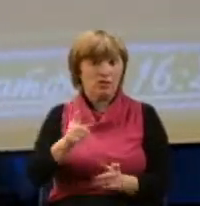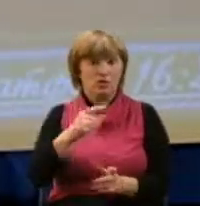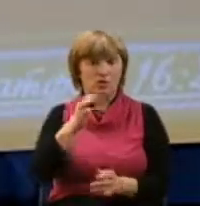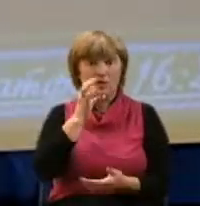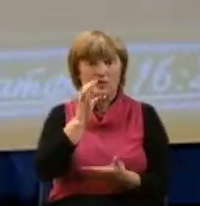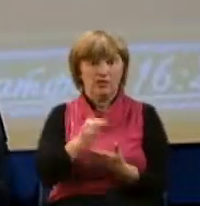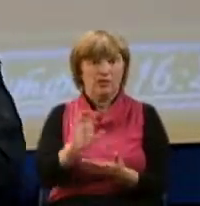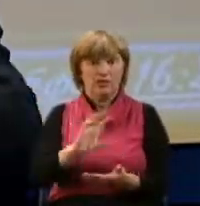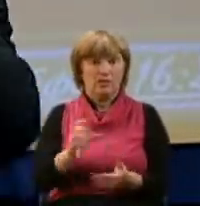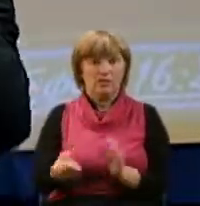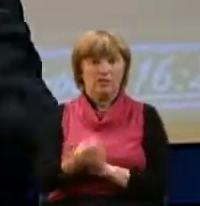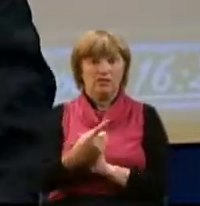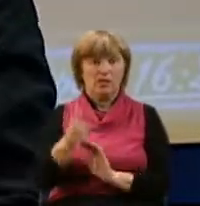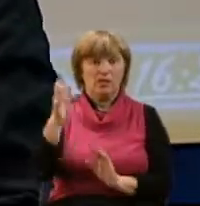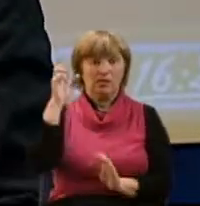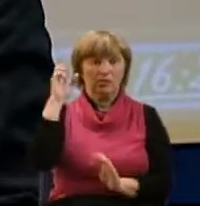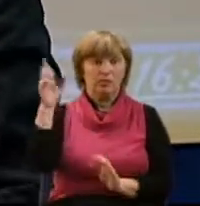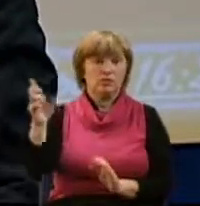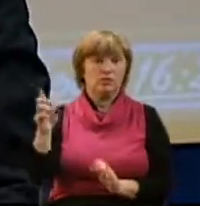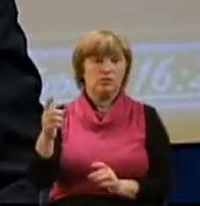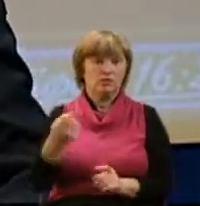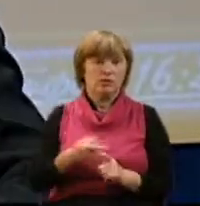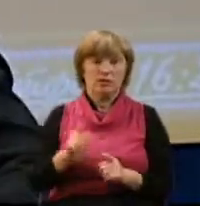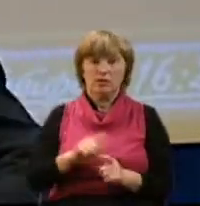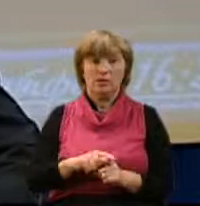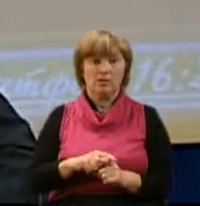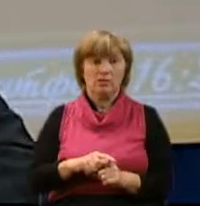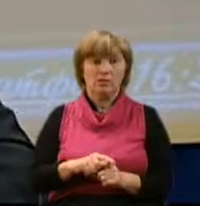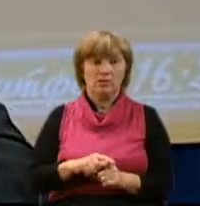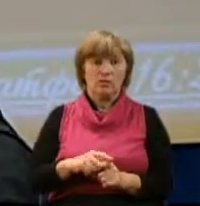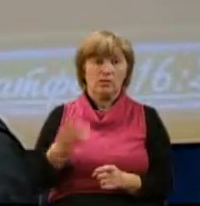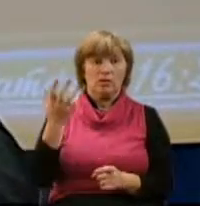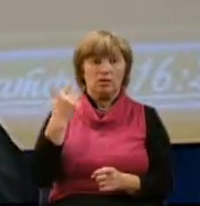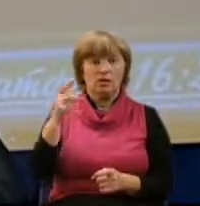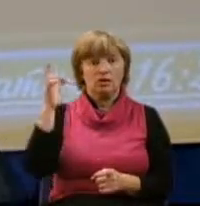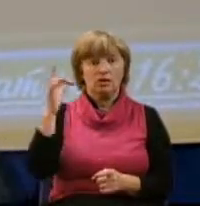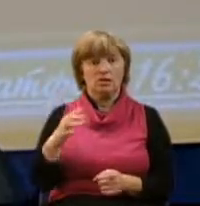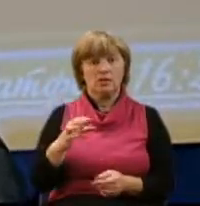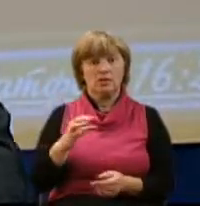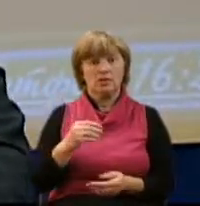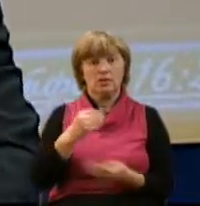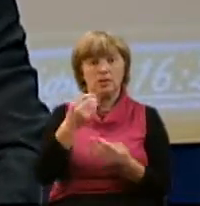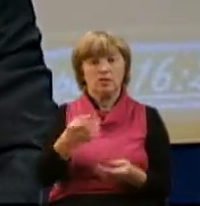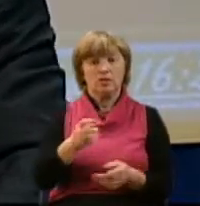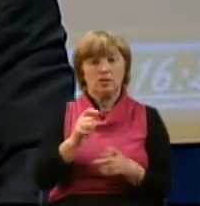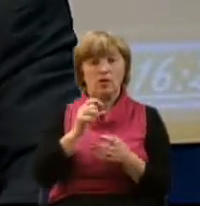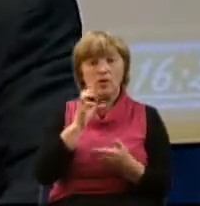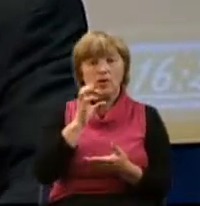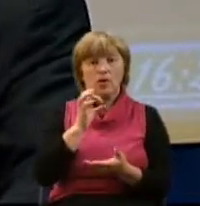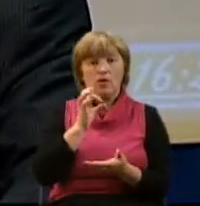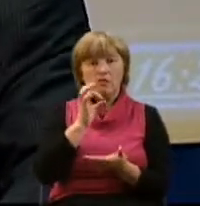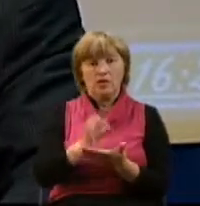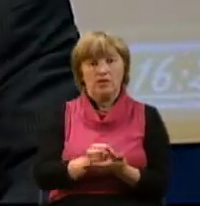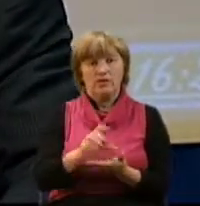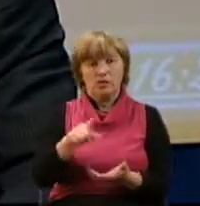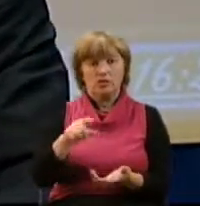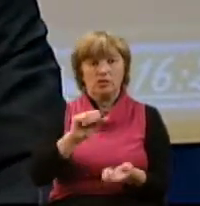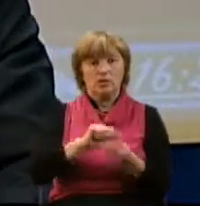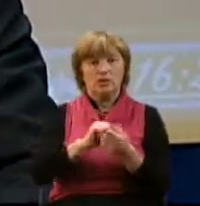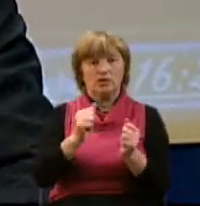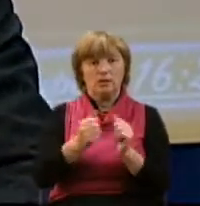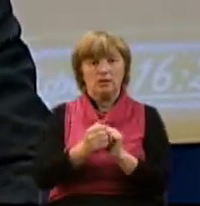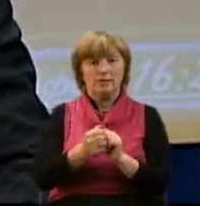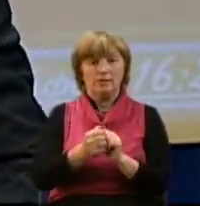он говорит, не является Божиим. Поэтому, безусловно, когда Господь дает это обетование, что ты, Петр, на этом камне создам